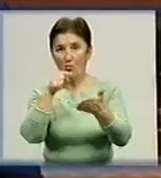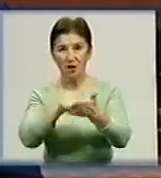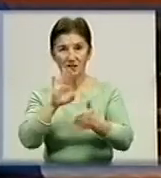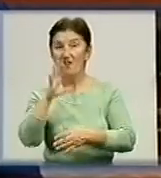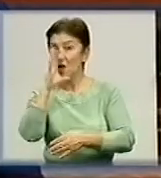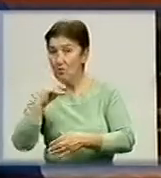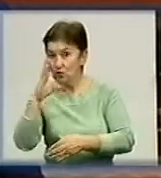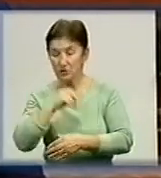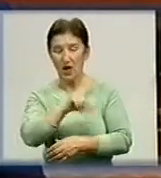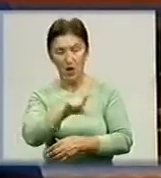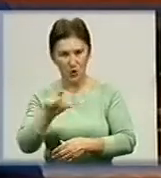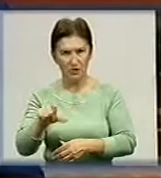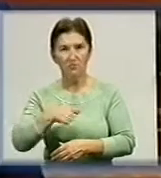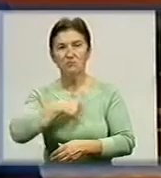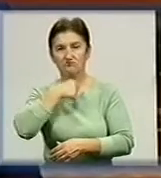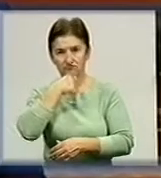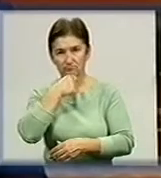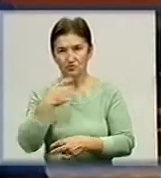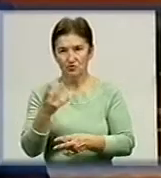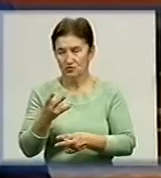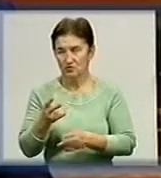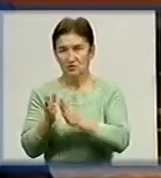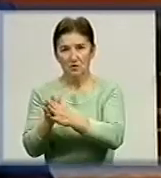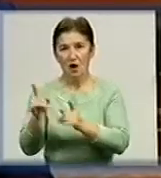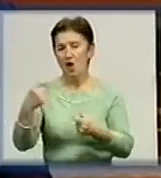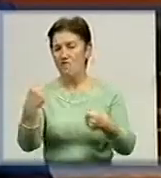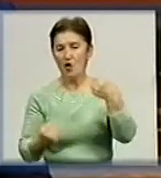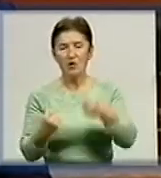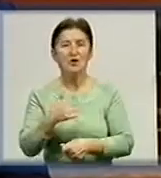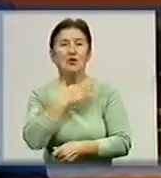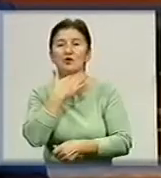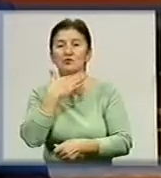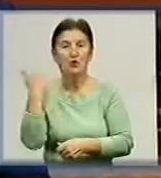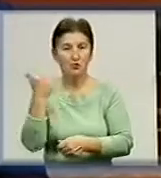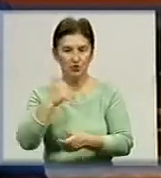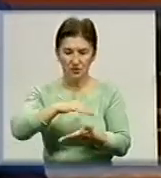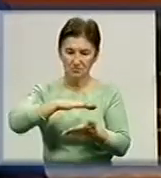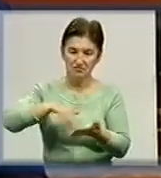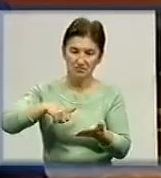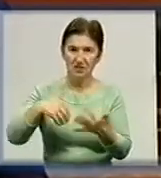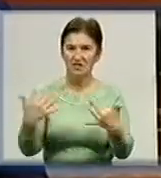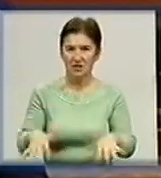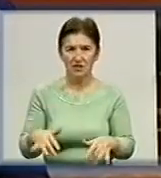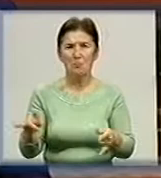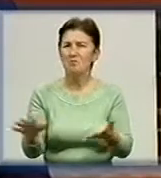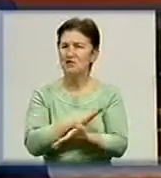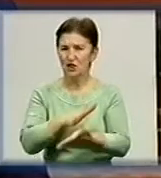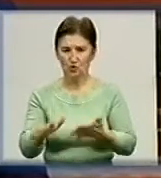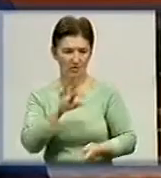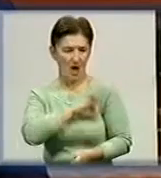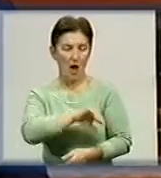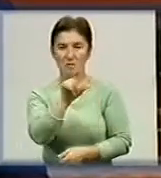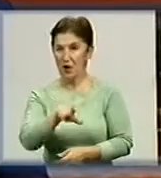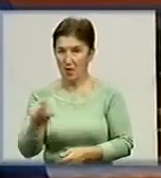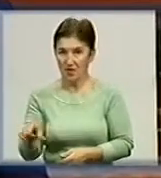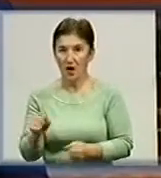людям доводиться постаратись. На заваді стають водії, які не бажають втрачати заробіток через пільговиків і возити їх безкоштовно. Як справляються із